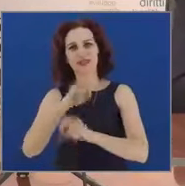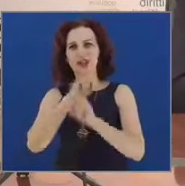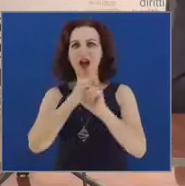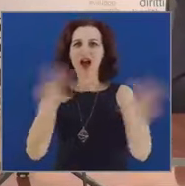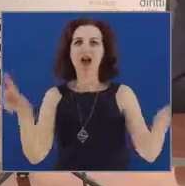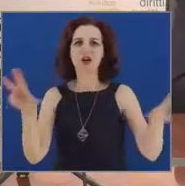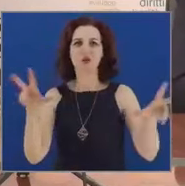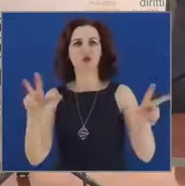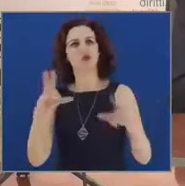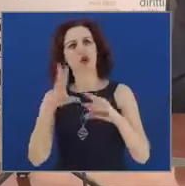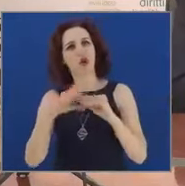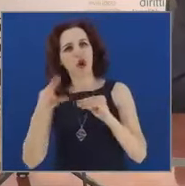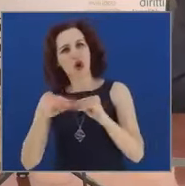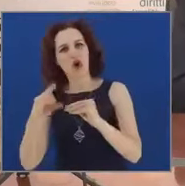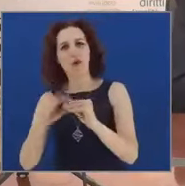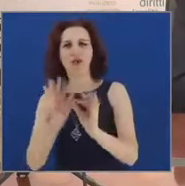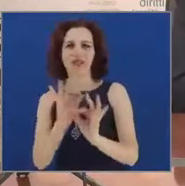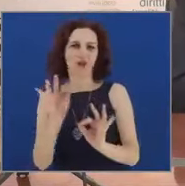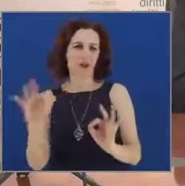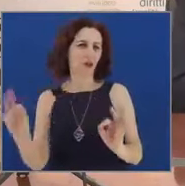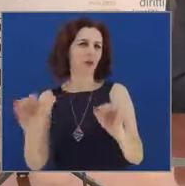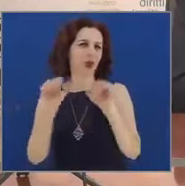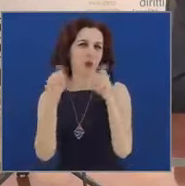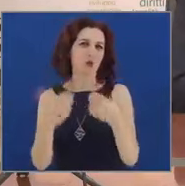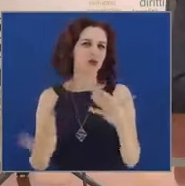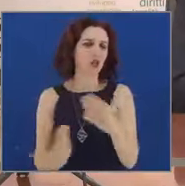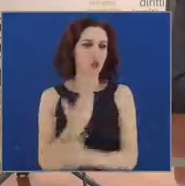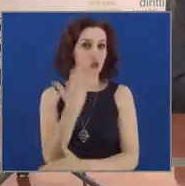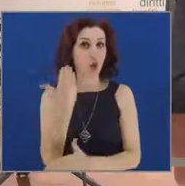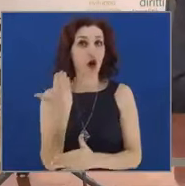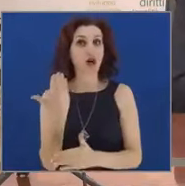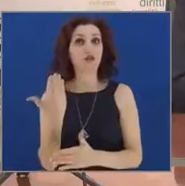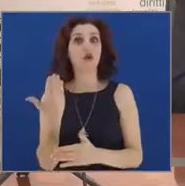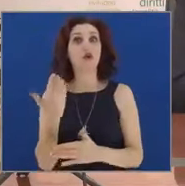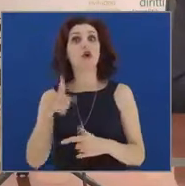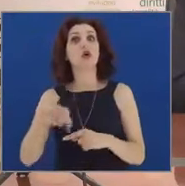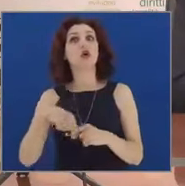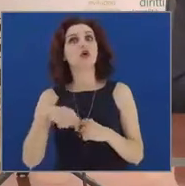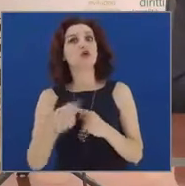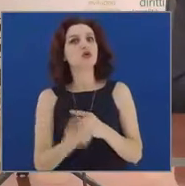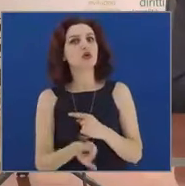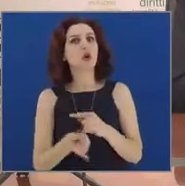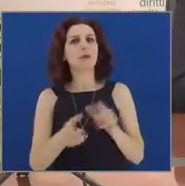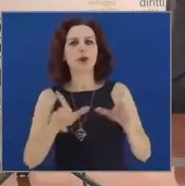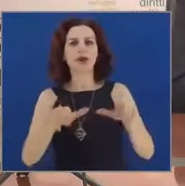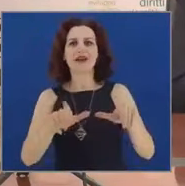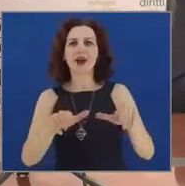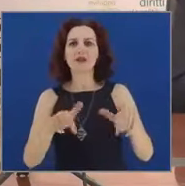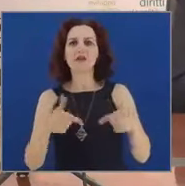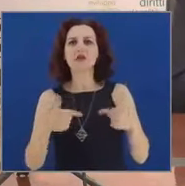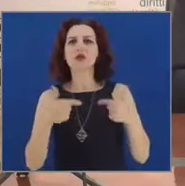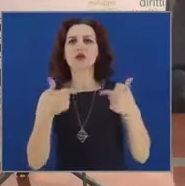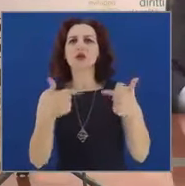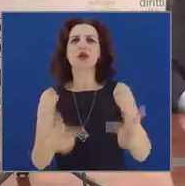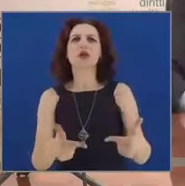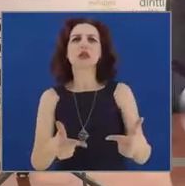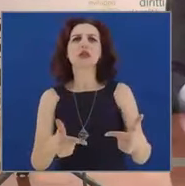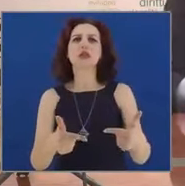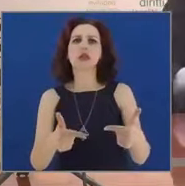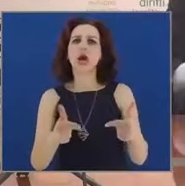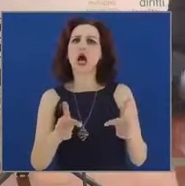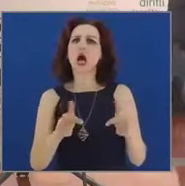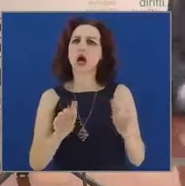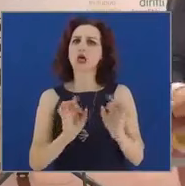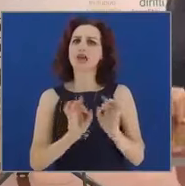per affrontare le grandi opere e le infrastrutture nel nostro Paese ha determinato anche per il Lazio l'avvio di una serie di disponibilità,